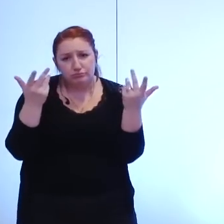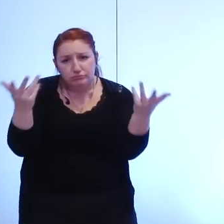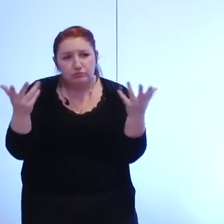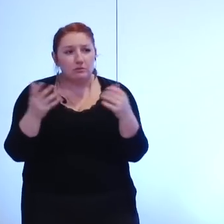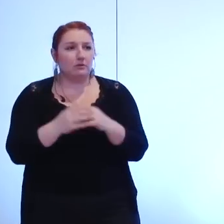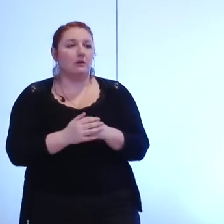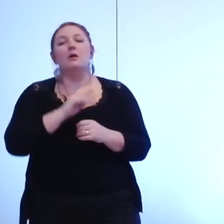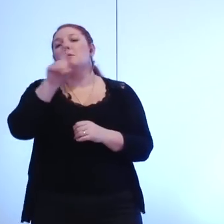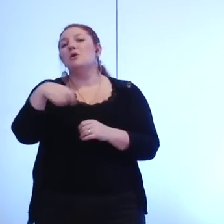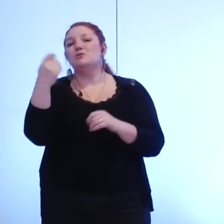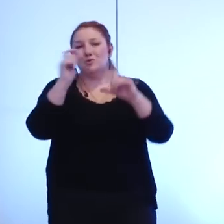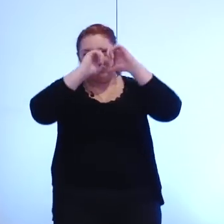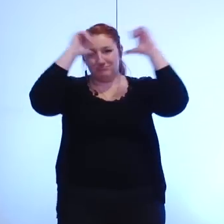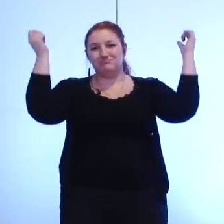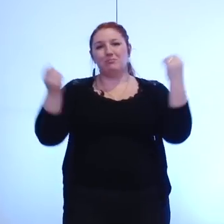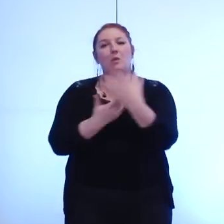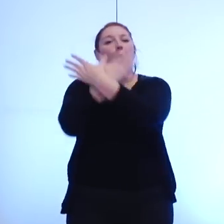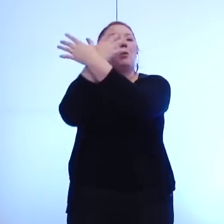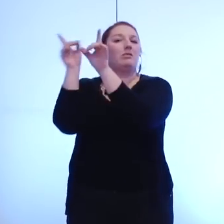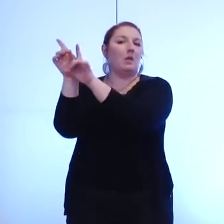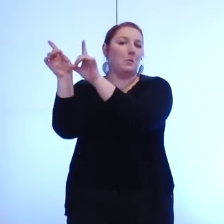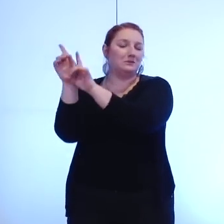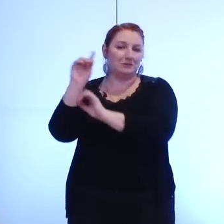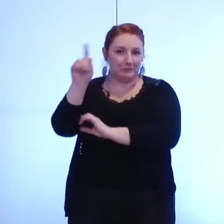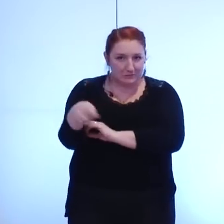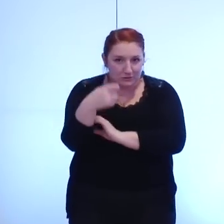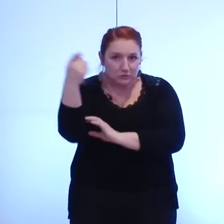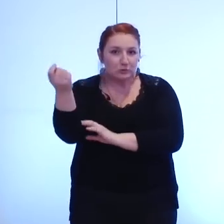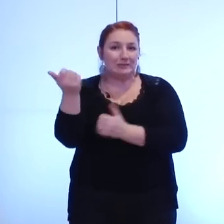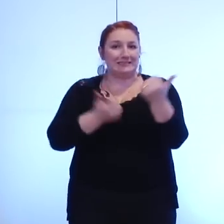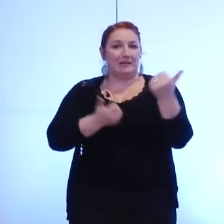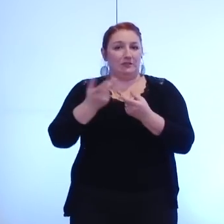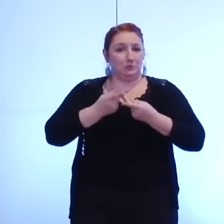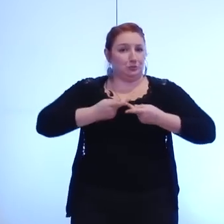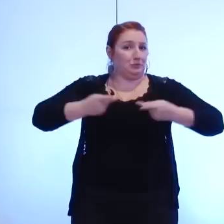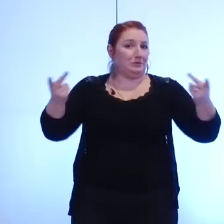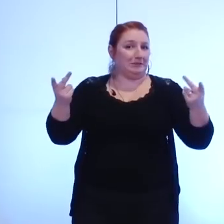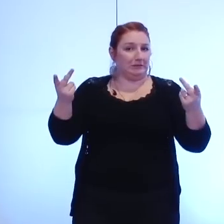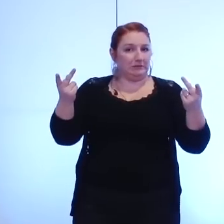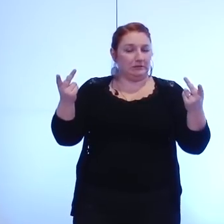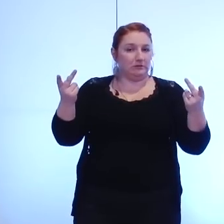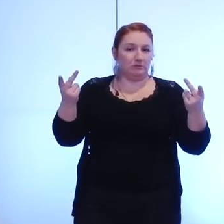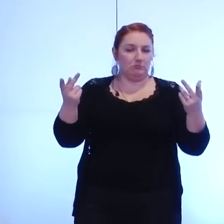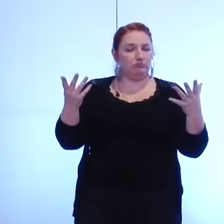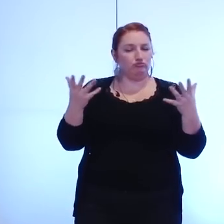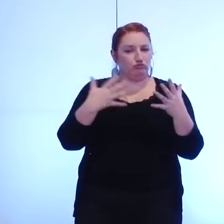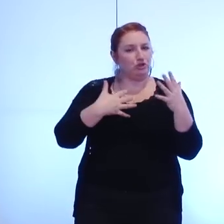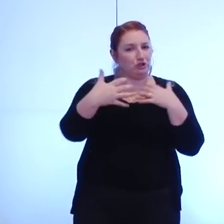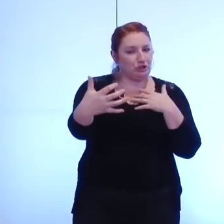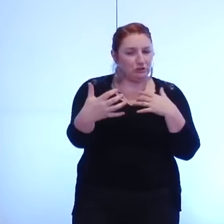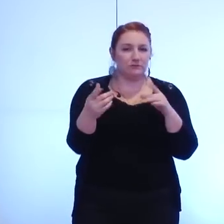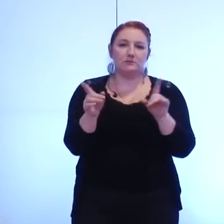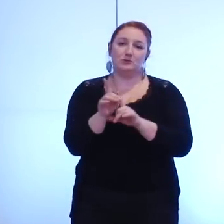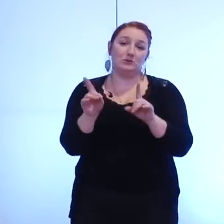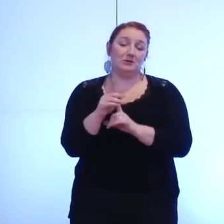métropolitaines évidemment des services publics étoffés une histoire là aussi de ses